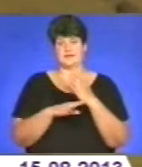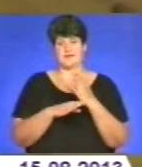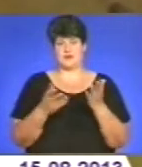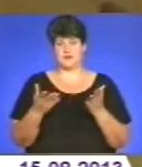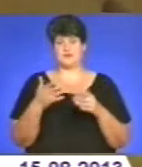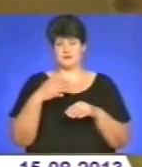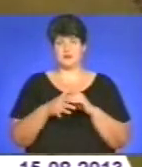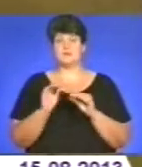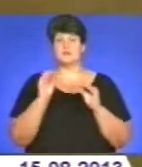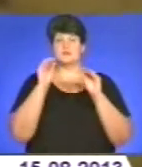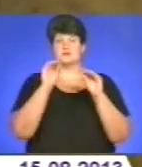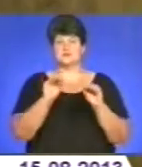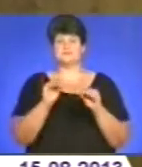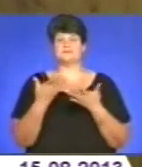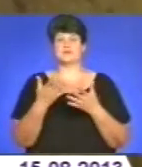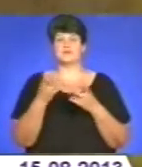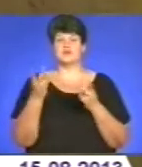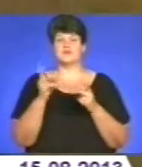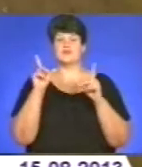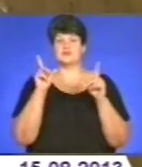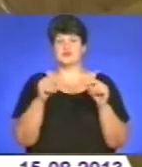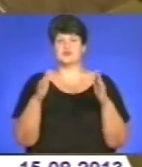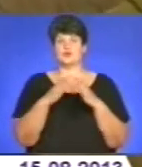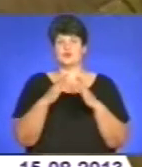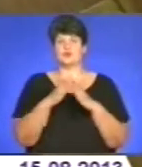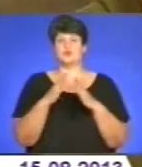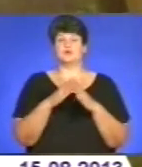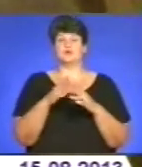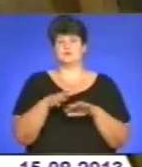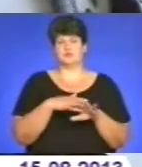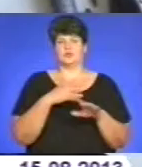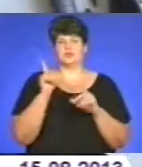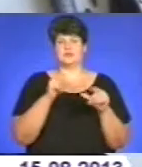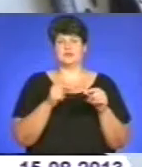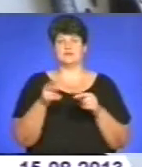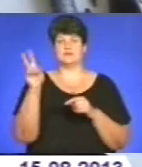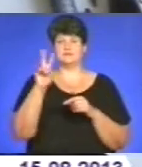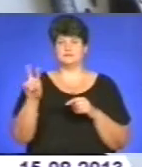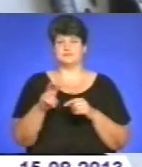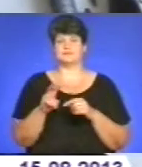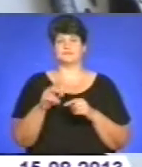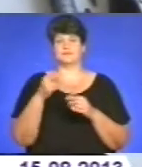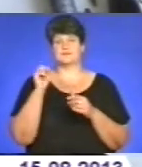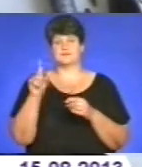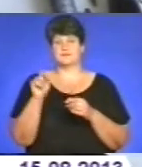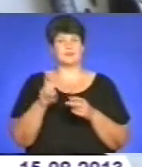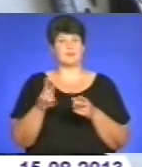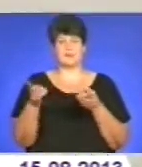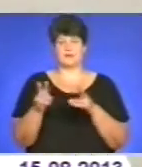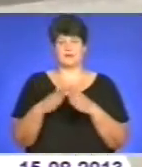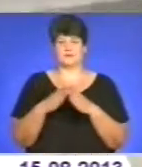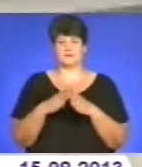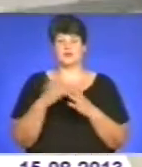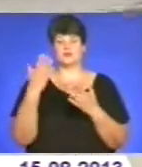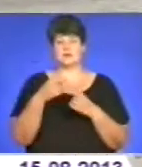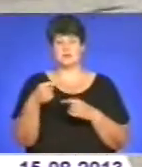вхідних дверях професійним майстрам. Виїжджаючи надовго з дому, не залишайте вдома валюту та злоті вироби. Якщо мешкаєте на нижніх